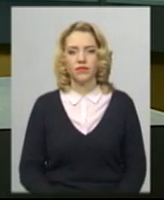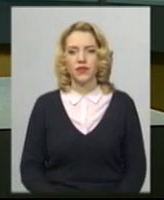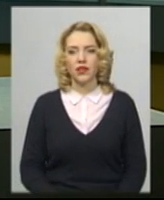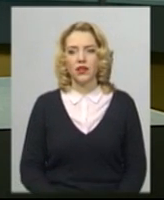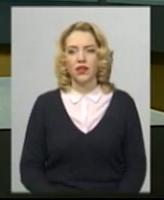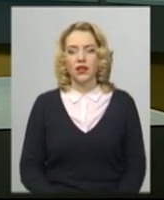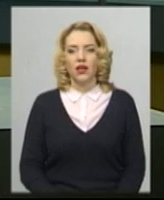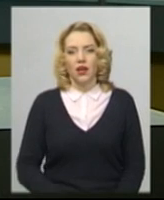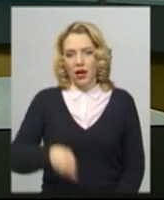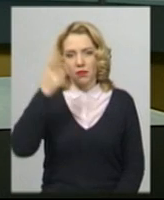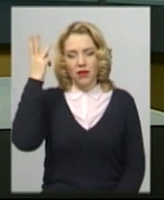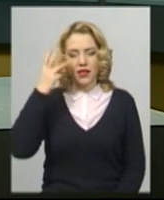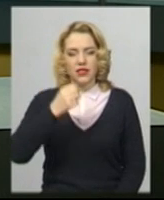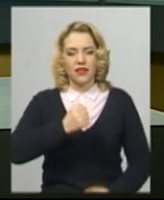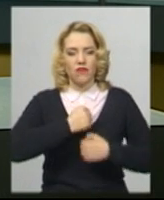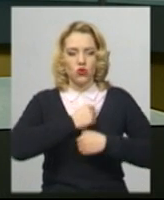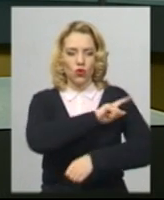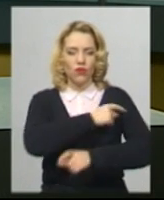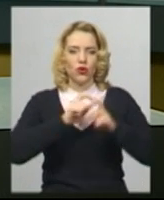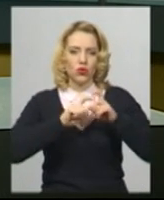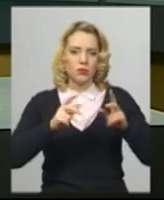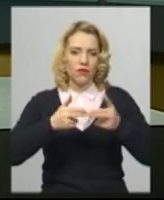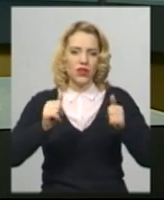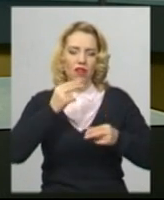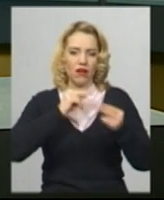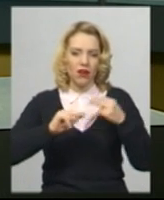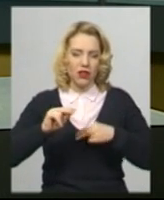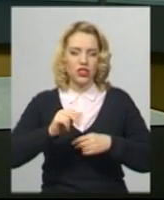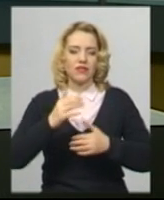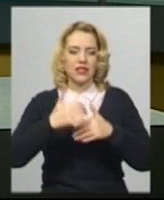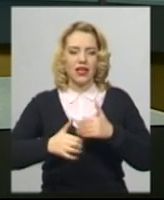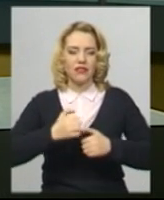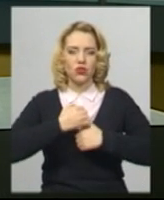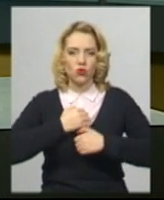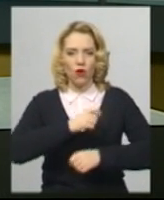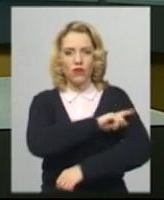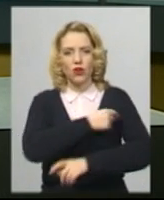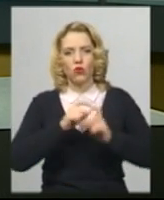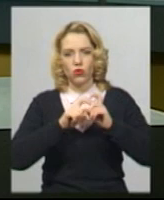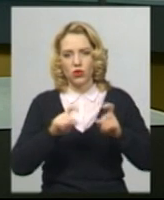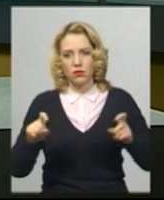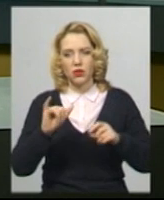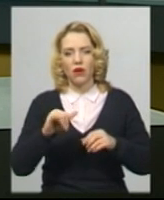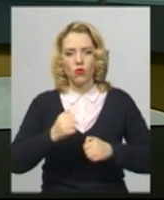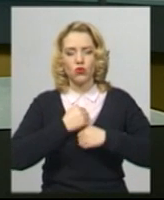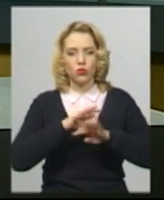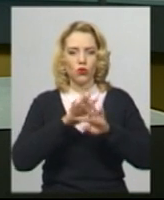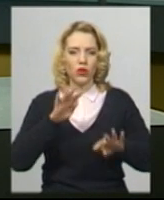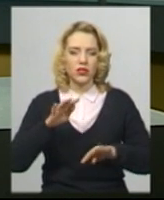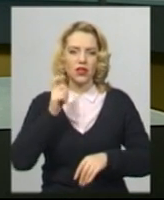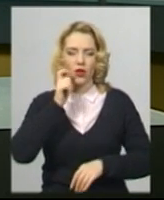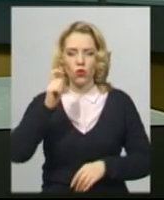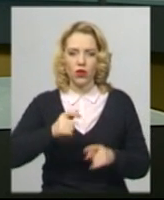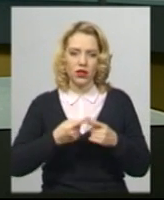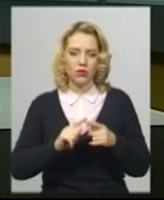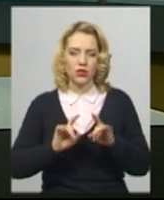Хмельницький військовий госпіталь визнали найкращим серед військових госпіталів подібного типу в Збройних силах України. Про це Суспільному